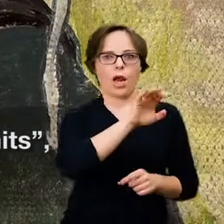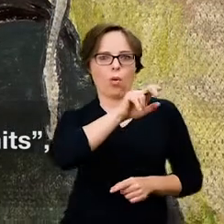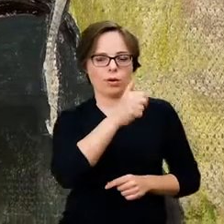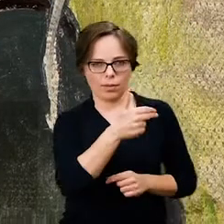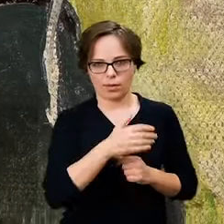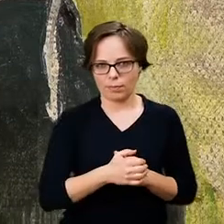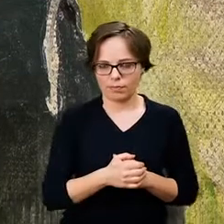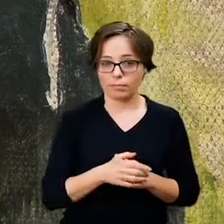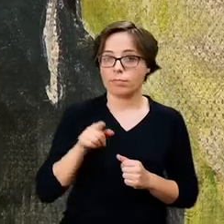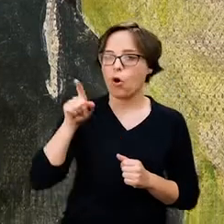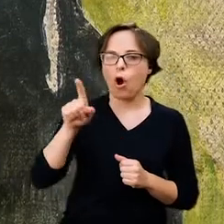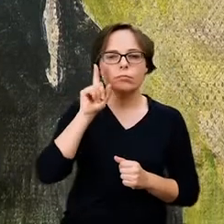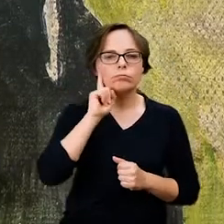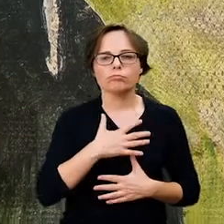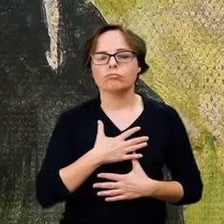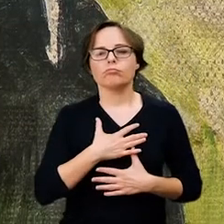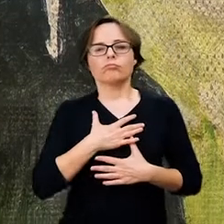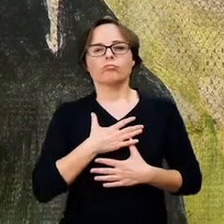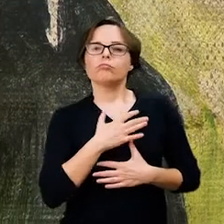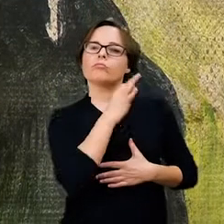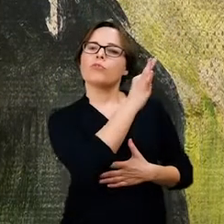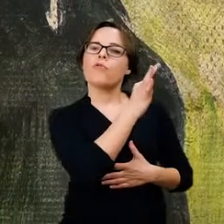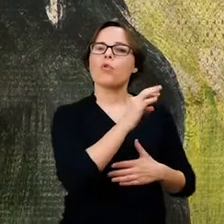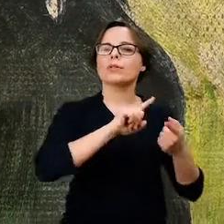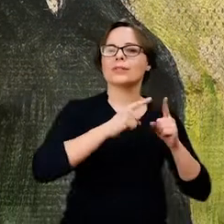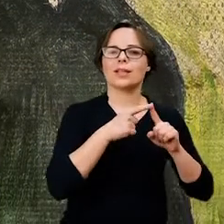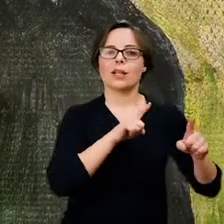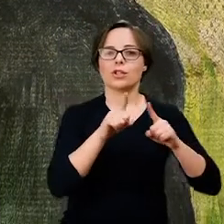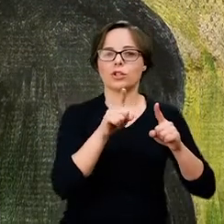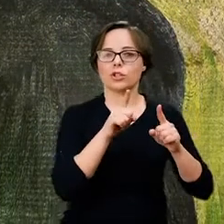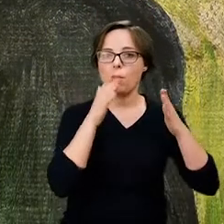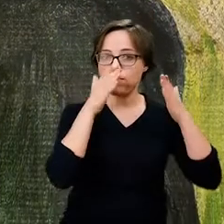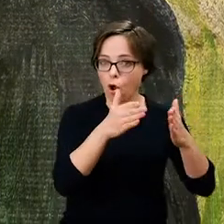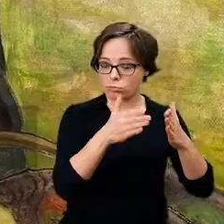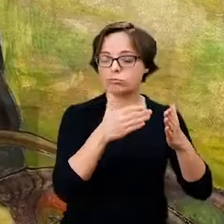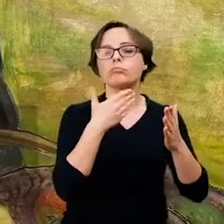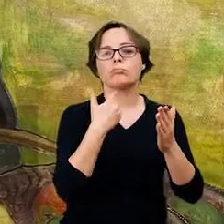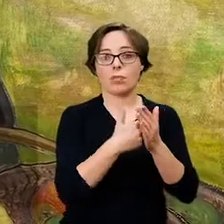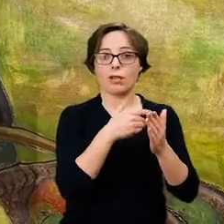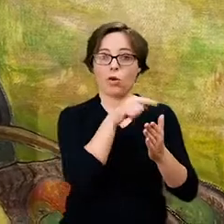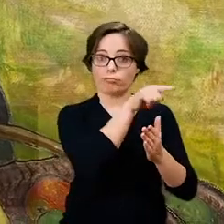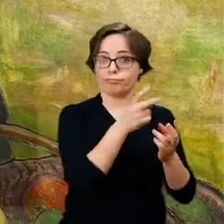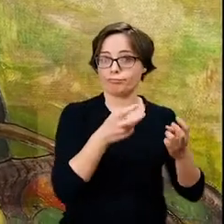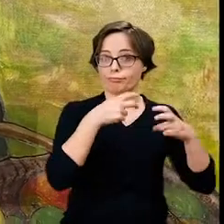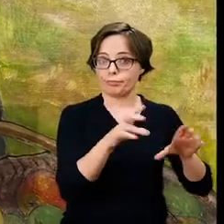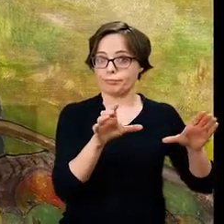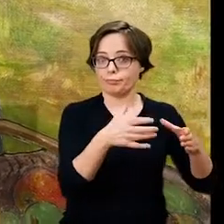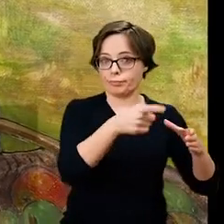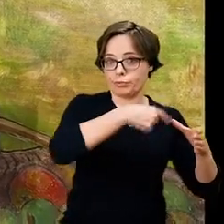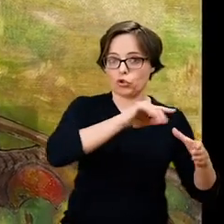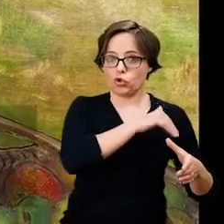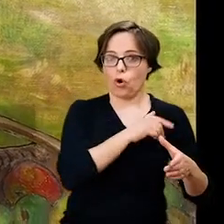Potocki. Polak urzeczony charyzmatycznym symbolistą francuskim dołączył wkrótce do kręgu malarzy tzw.